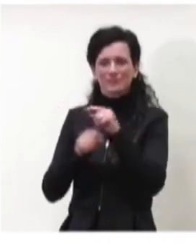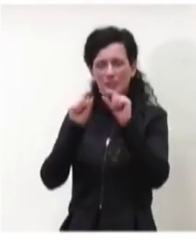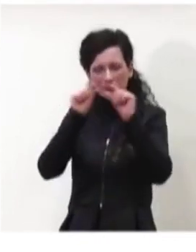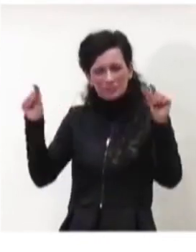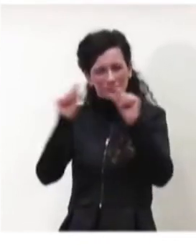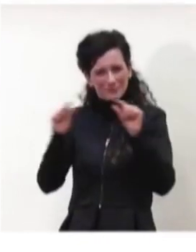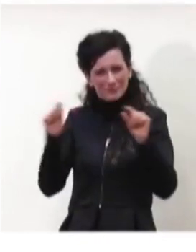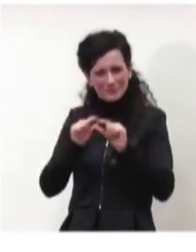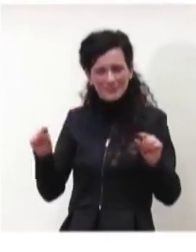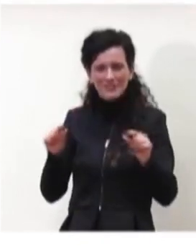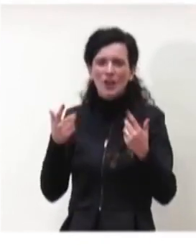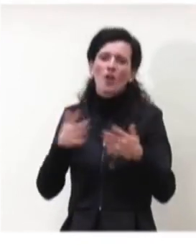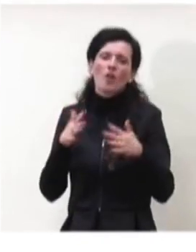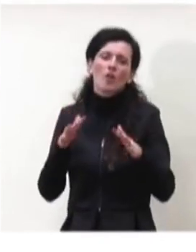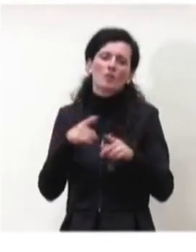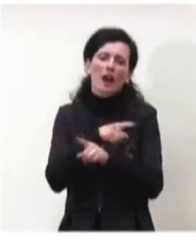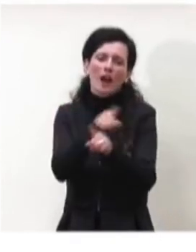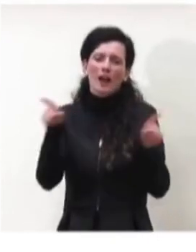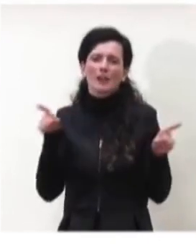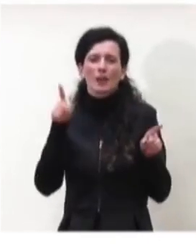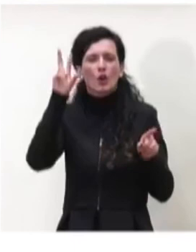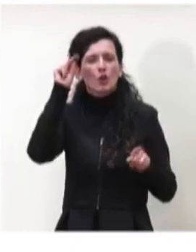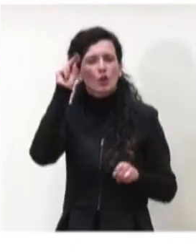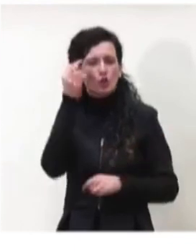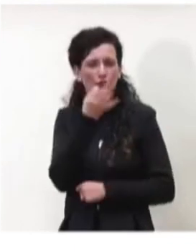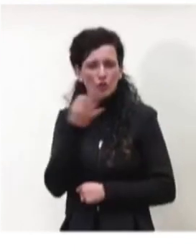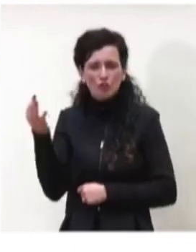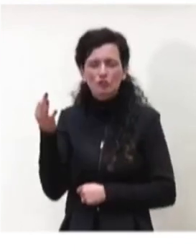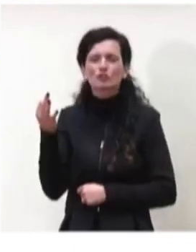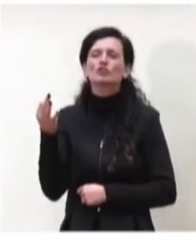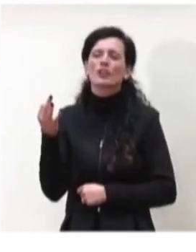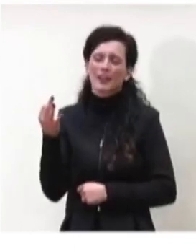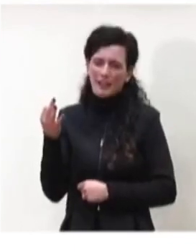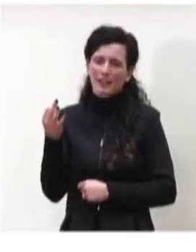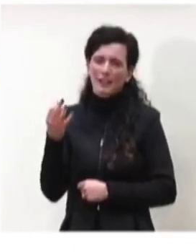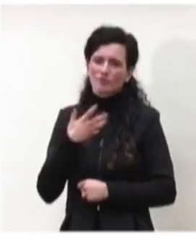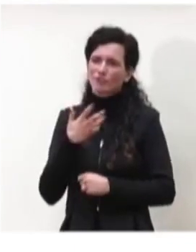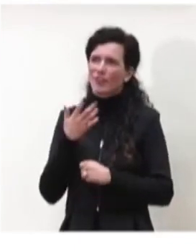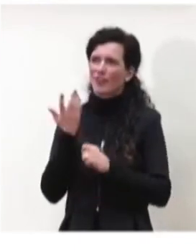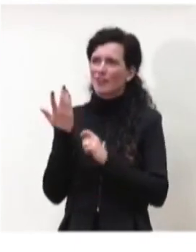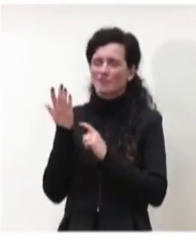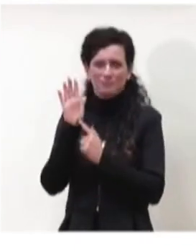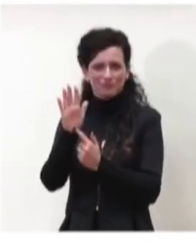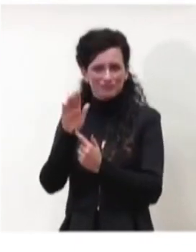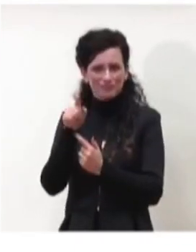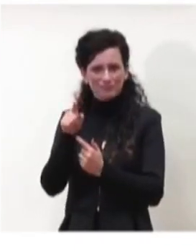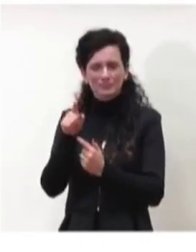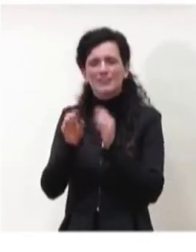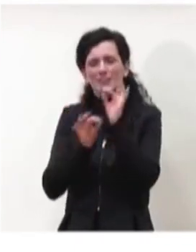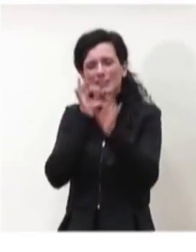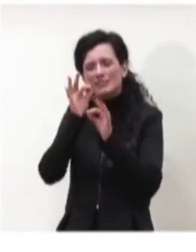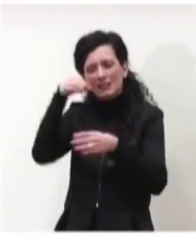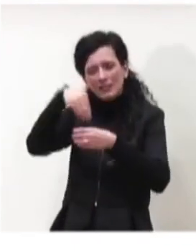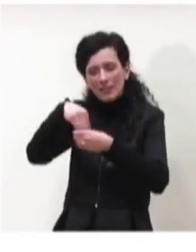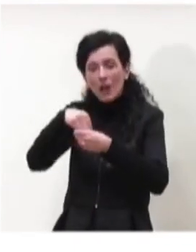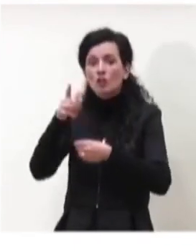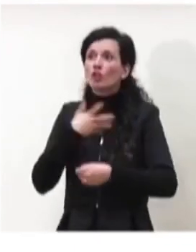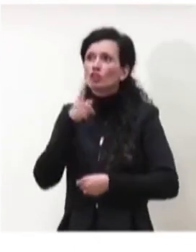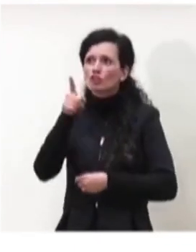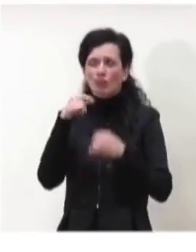anche voi che tutti ormai conosciamo anche per le figure che vengono rappresentate, come vedete la linea nera